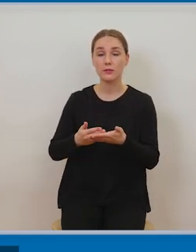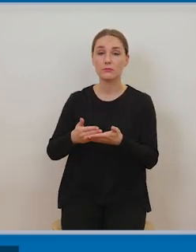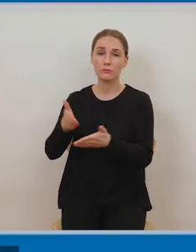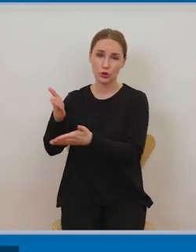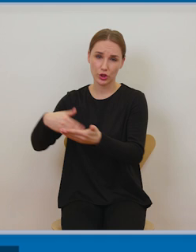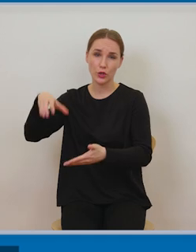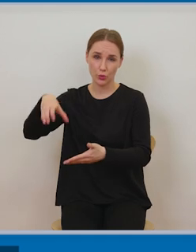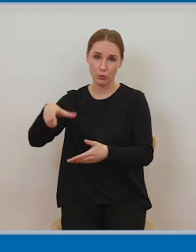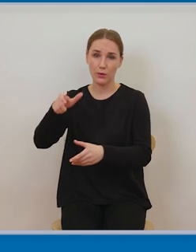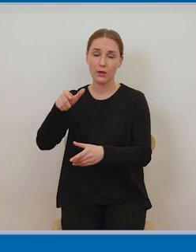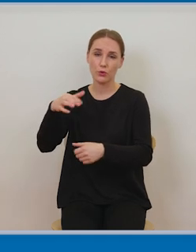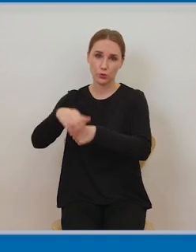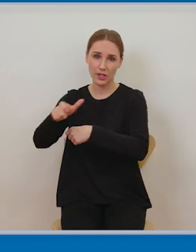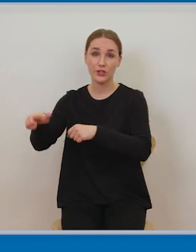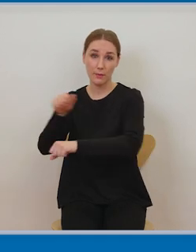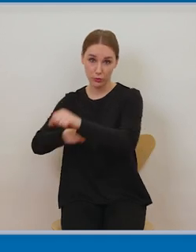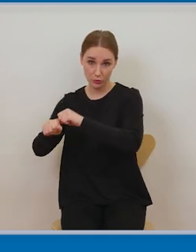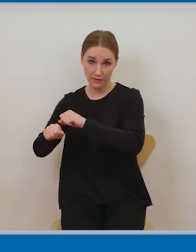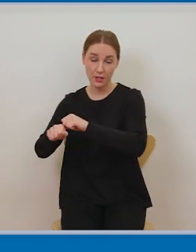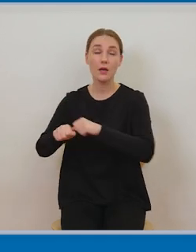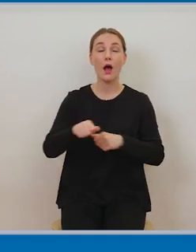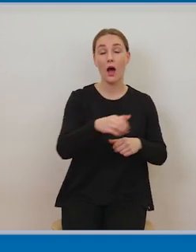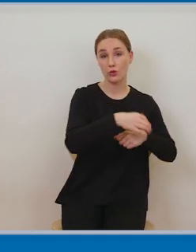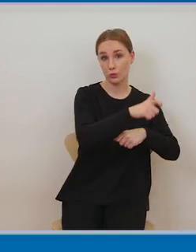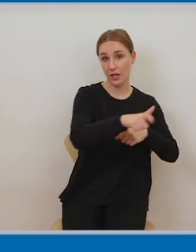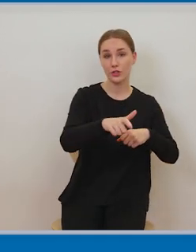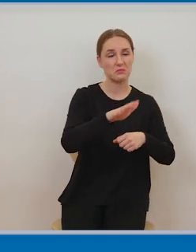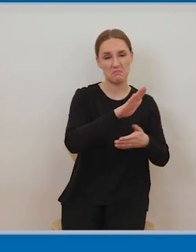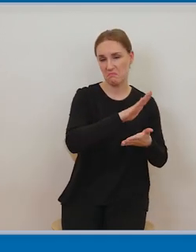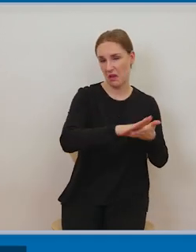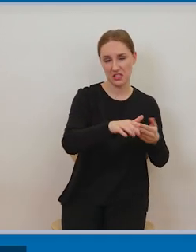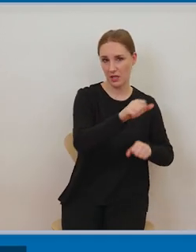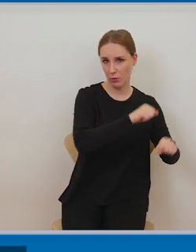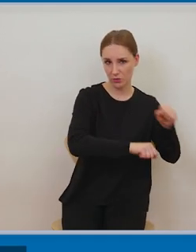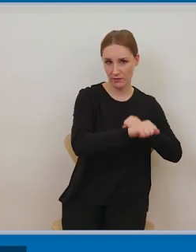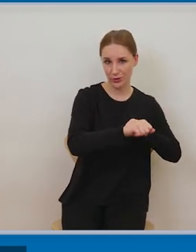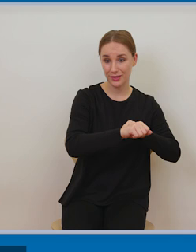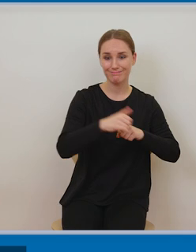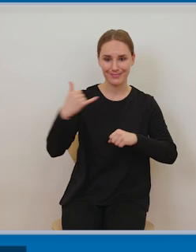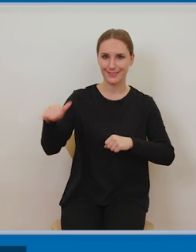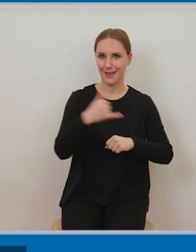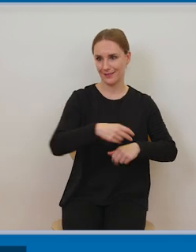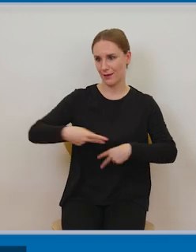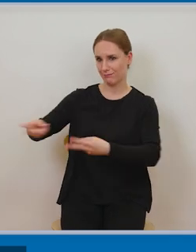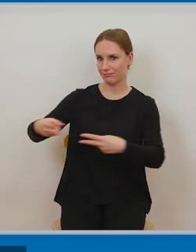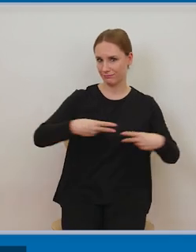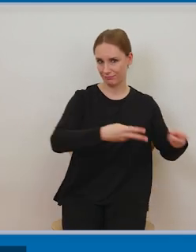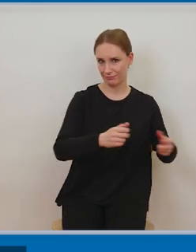specjalnie dostosowane będą wzbogacone właśnie o pewien materiał pewien komentarz albo też w tych materiałach